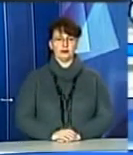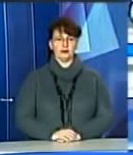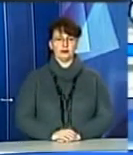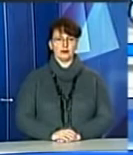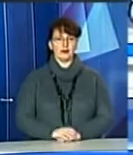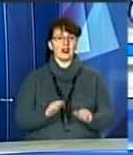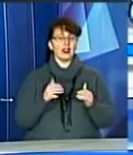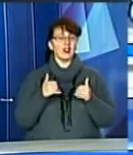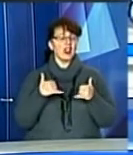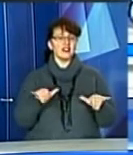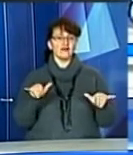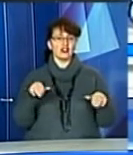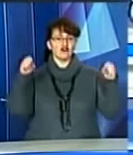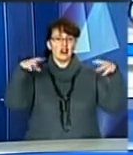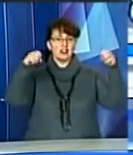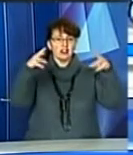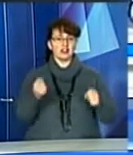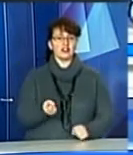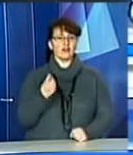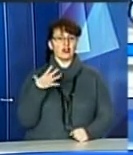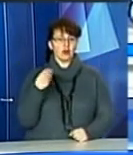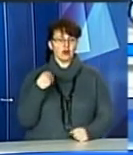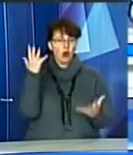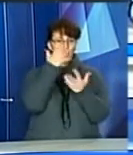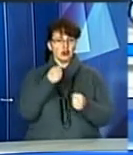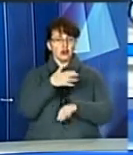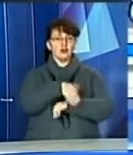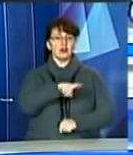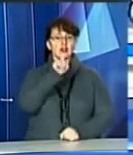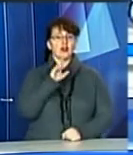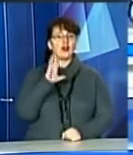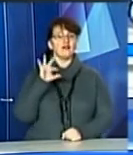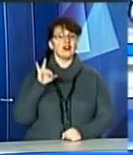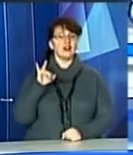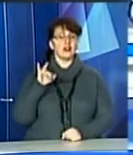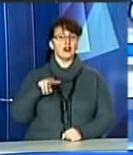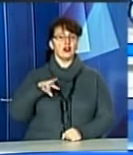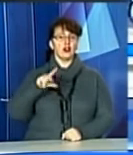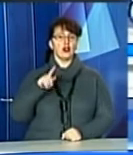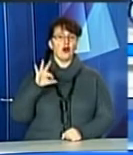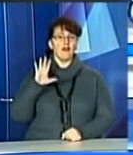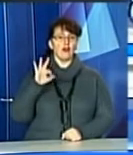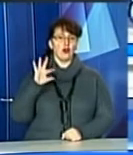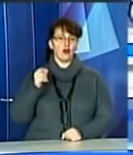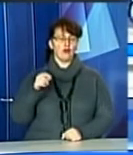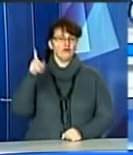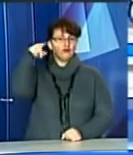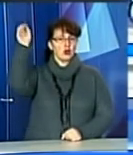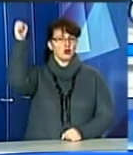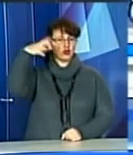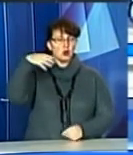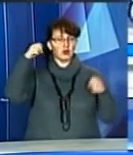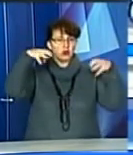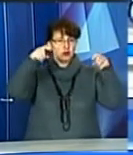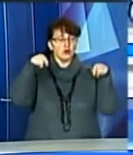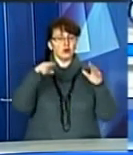Незвичні ліхтарі з'явилися у Львові. Вночі вулицю Хвильового освітлює енергія сонця. На цій вулиці встановили сонячні